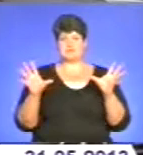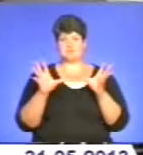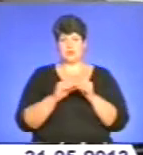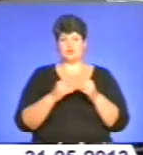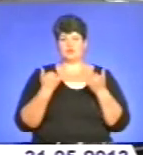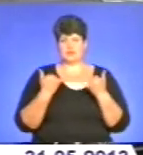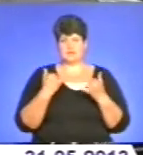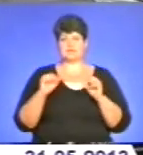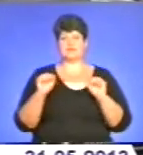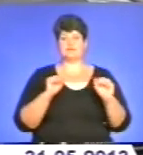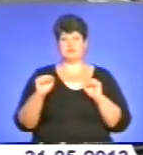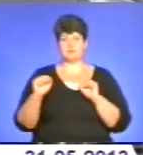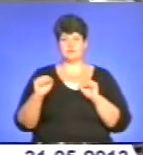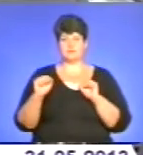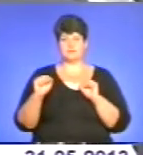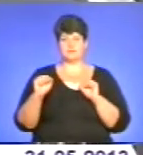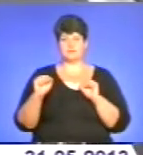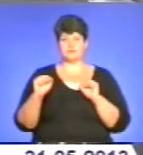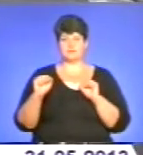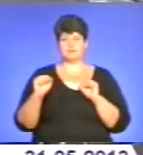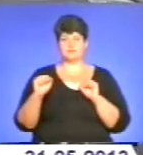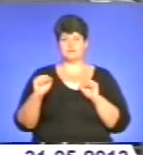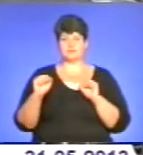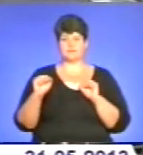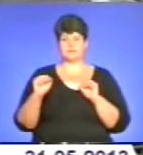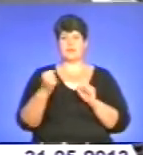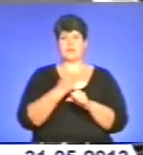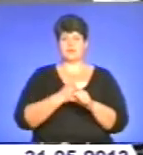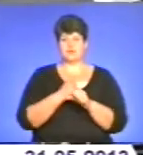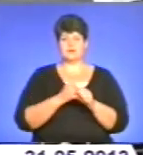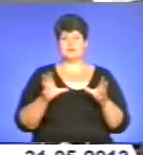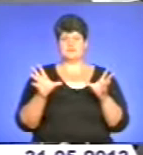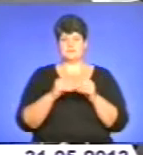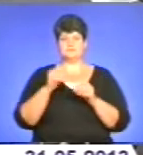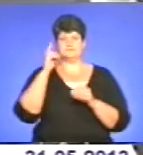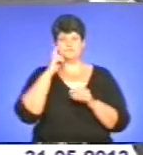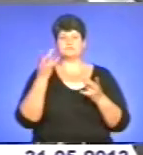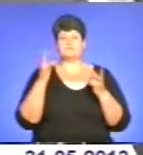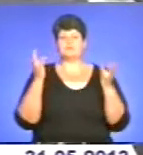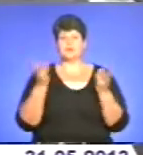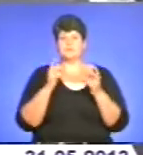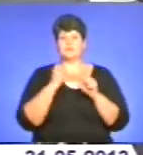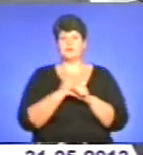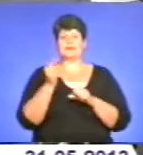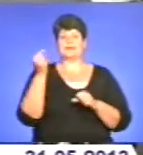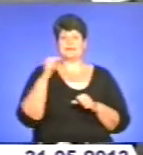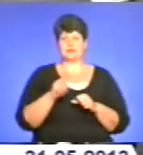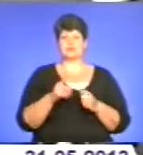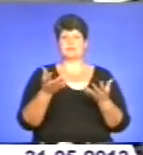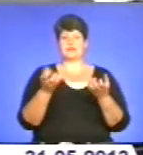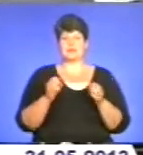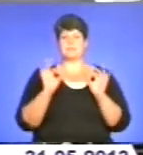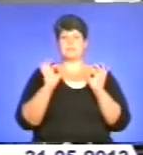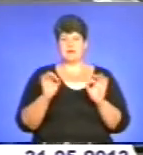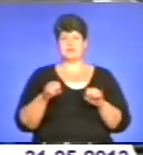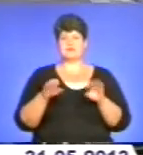напрацювали спільну позицію, яким чином потрібно зробити так, щоб прийняти правильне рішення